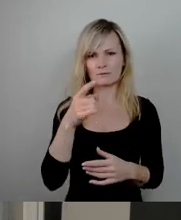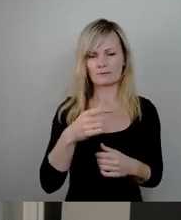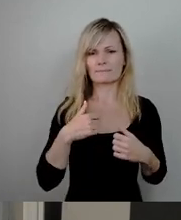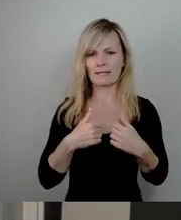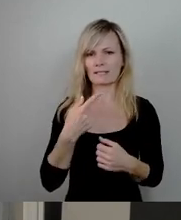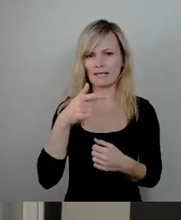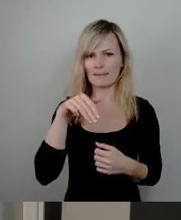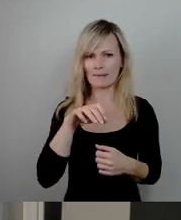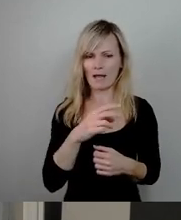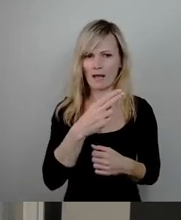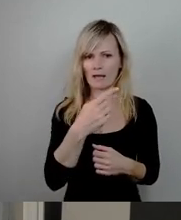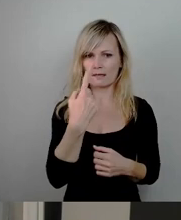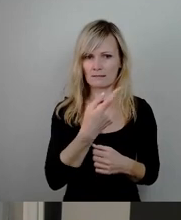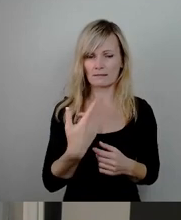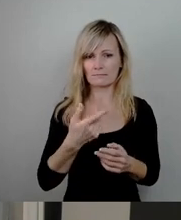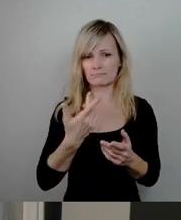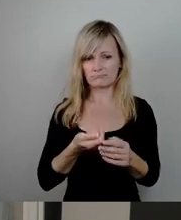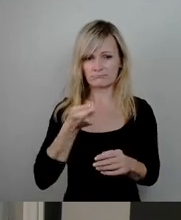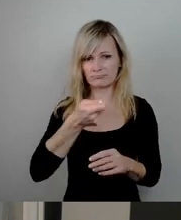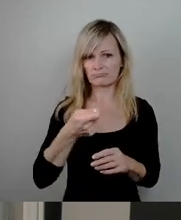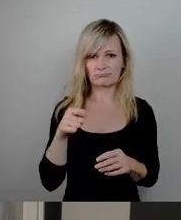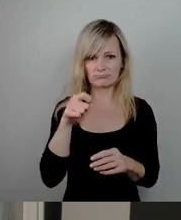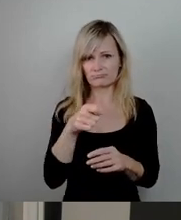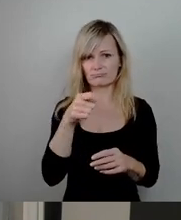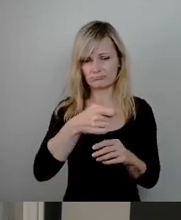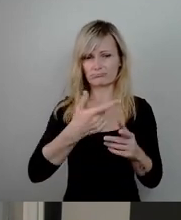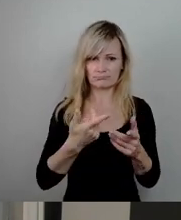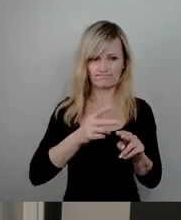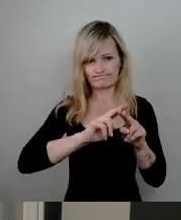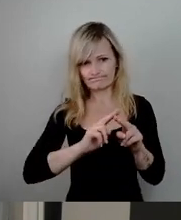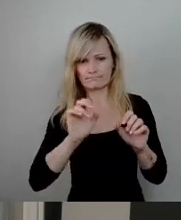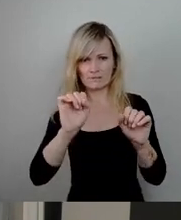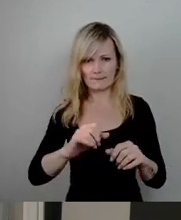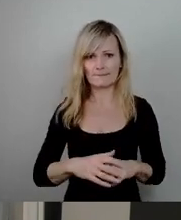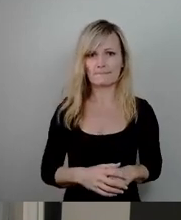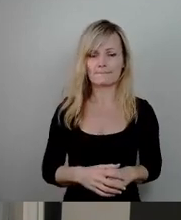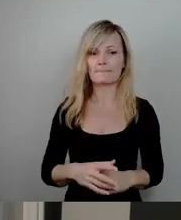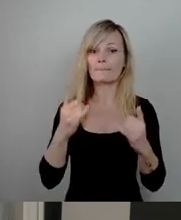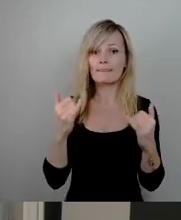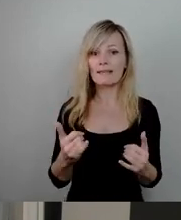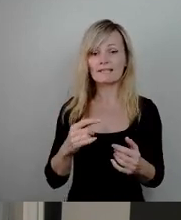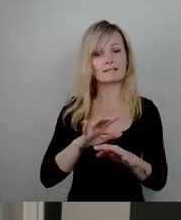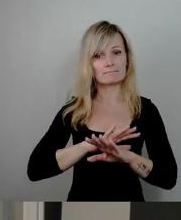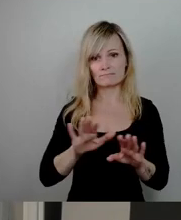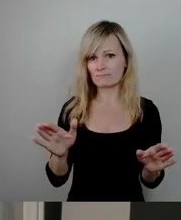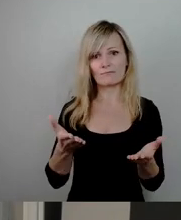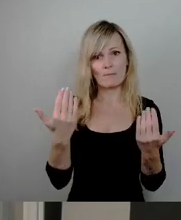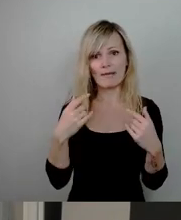investiert werden konnte. Jetzt ist es aber nicht mehr so und das macht es komplex. Klar ist,